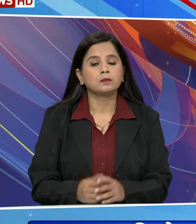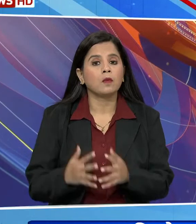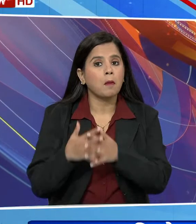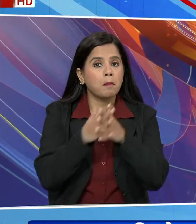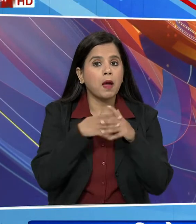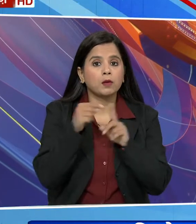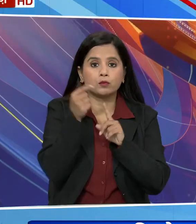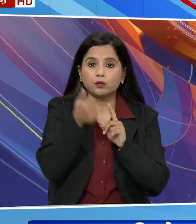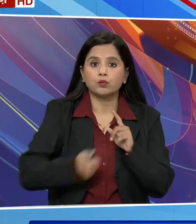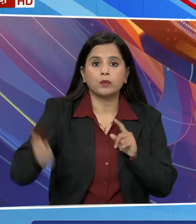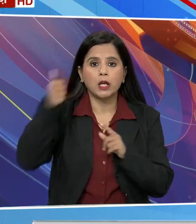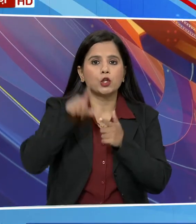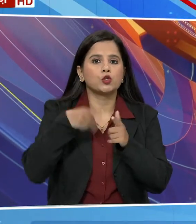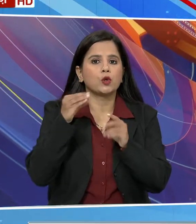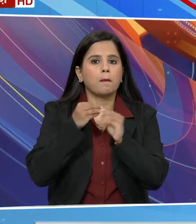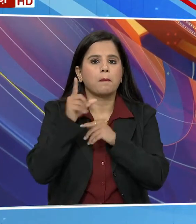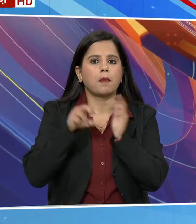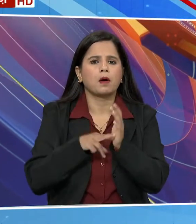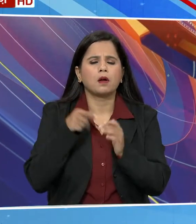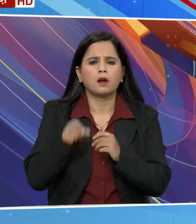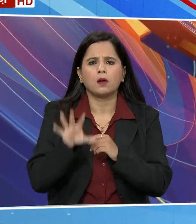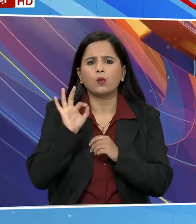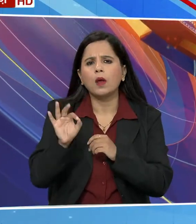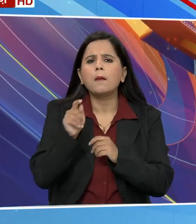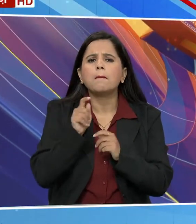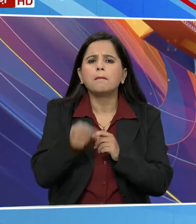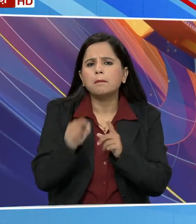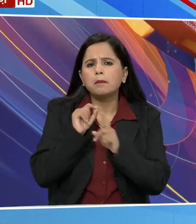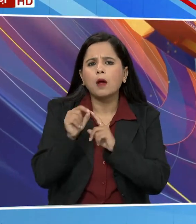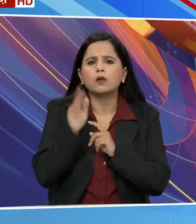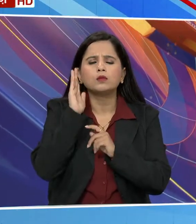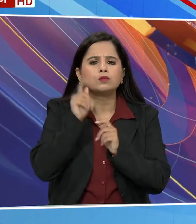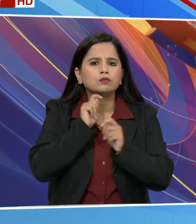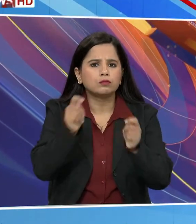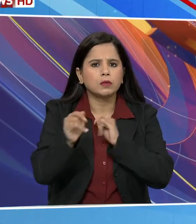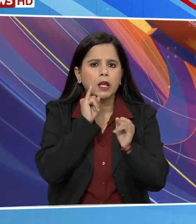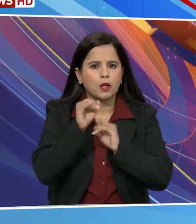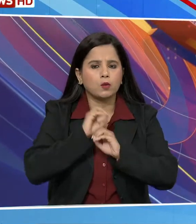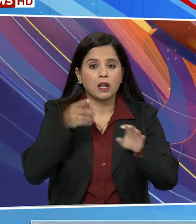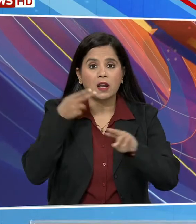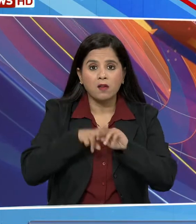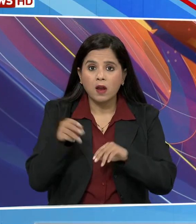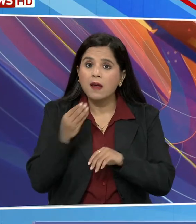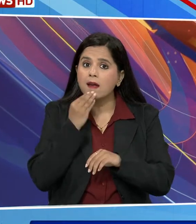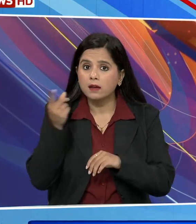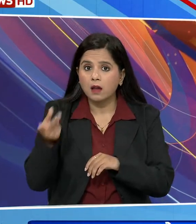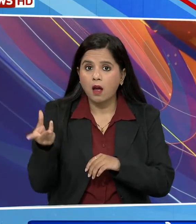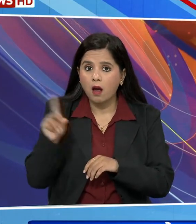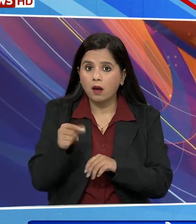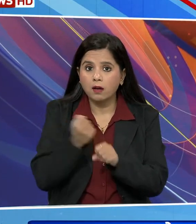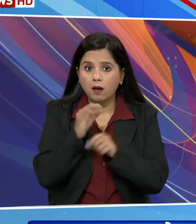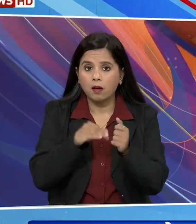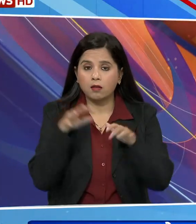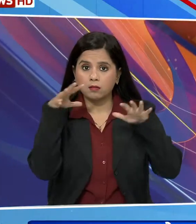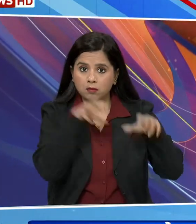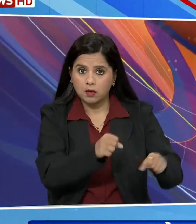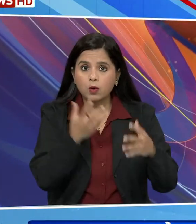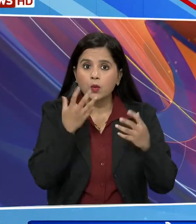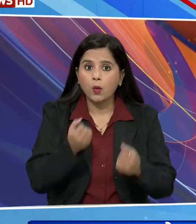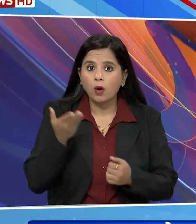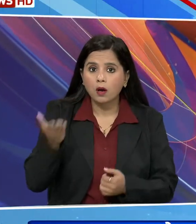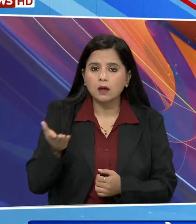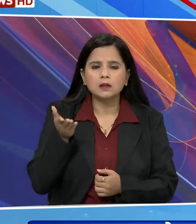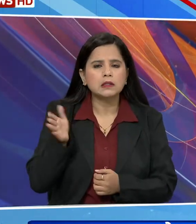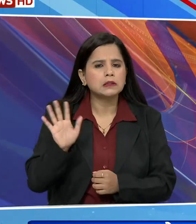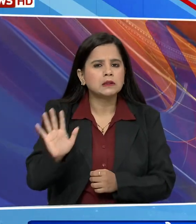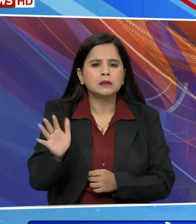अमेरिका की राश्पती जो बाइडन ने एक करनेजी चैनल को दिये गए साक्षातकार में कहा कि अगर इसराइल एक बार फिर से गर्दा पर कब्दा करना चाहता है